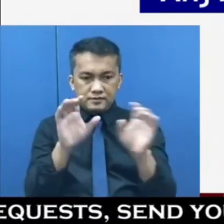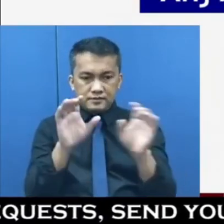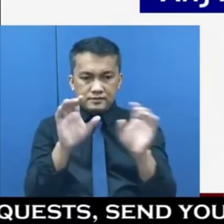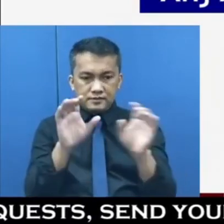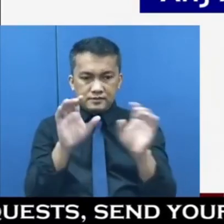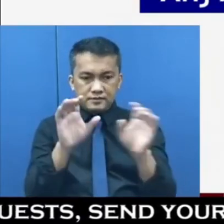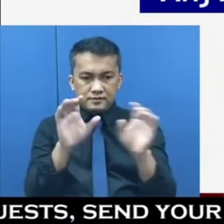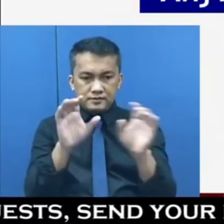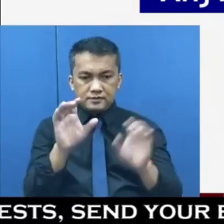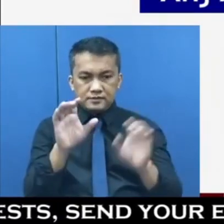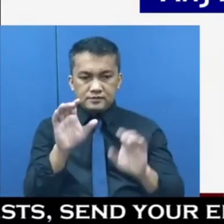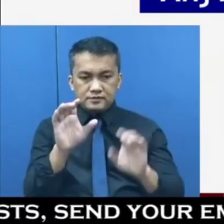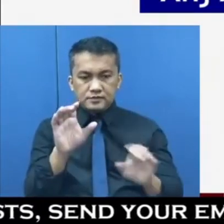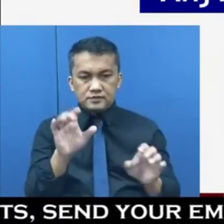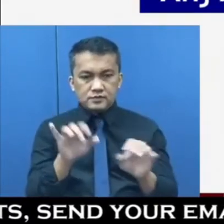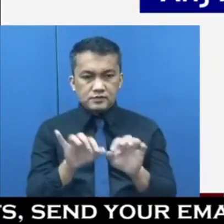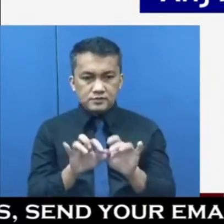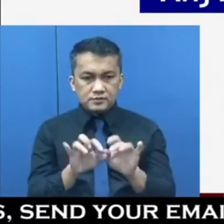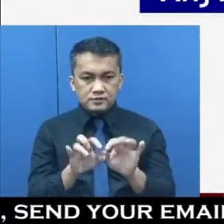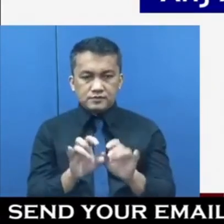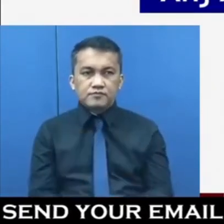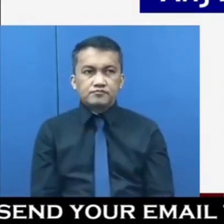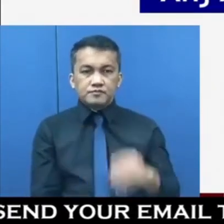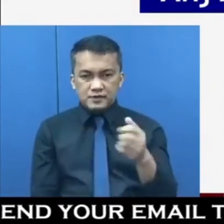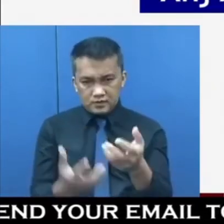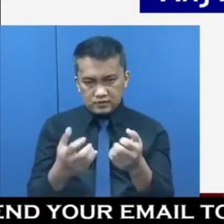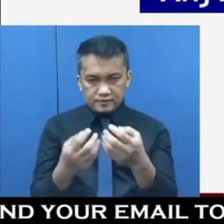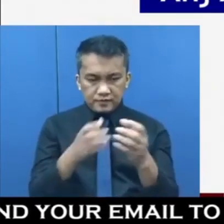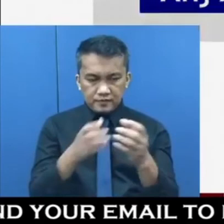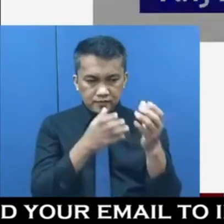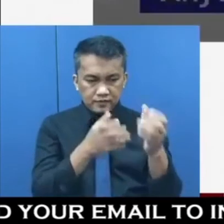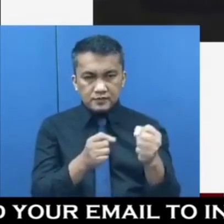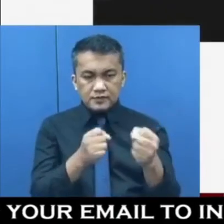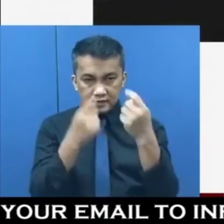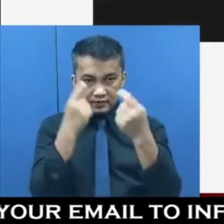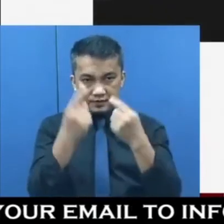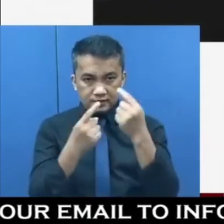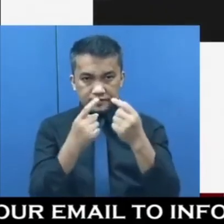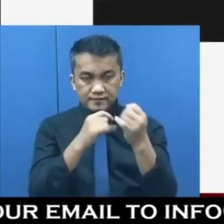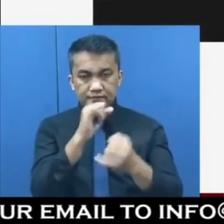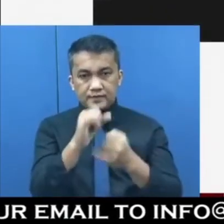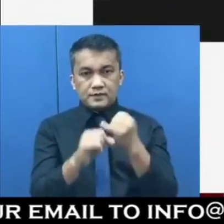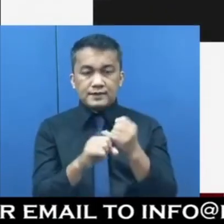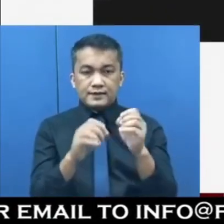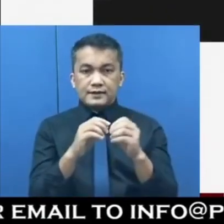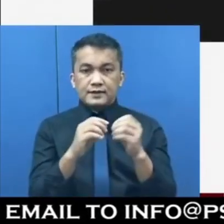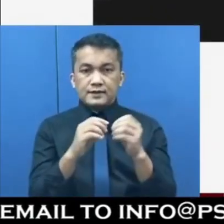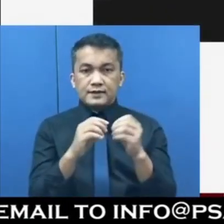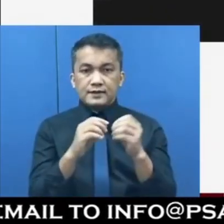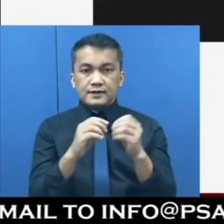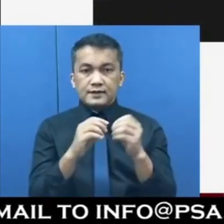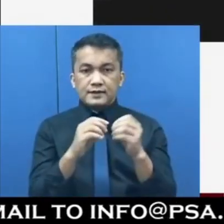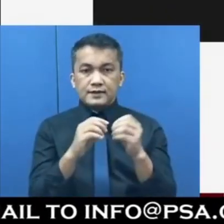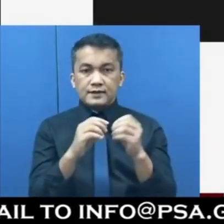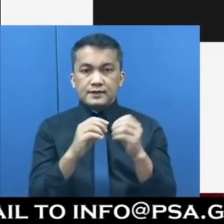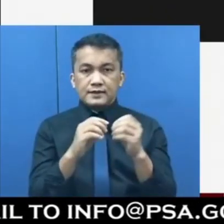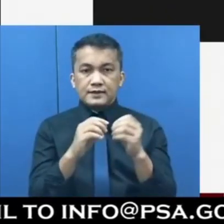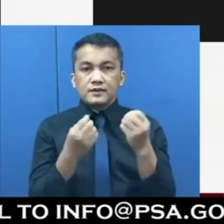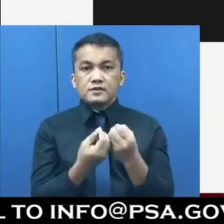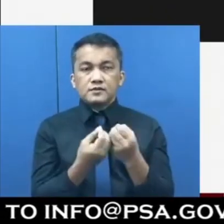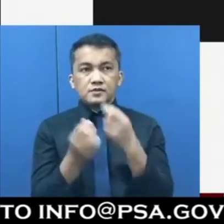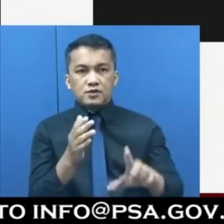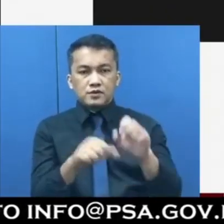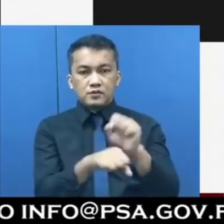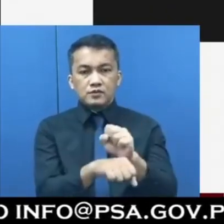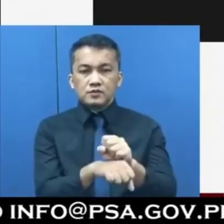and as mapa she would like to get your comment if we should be concerned that the international organizations are reporting lower employment